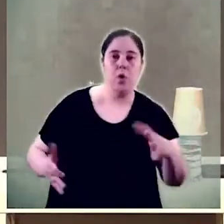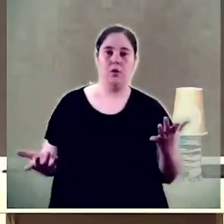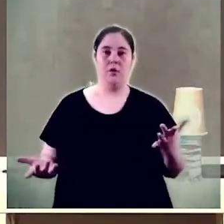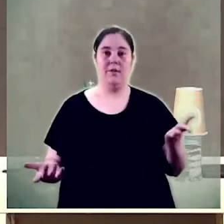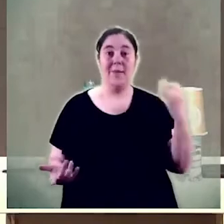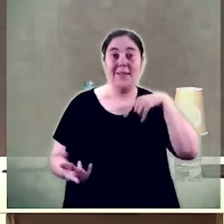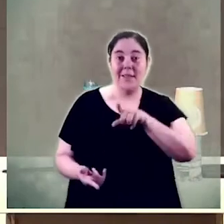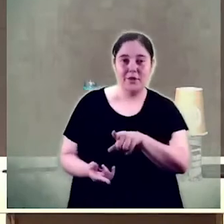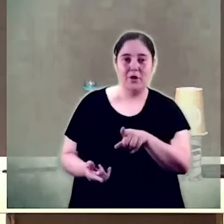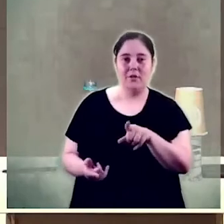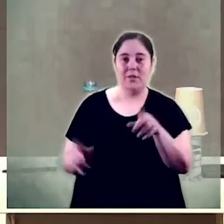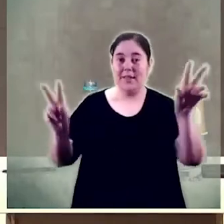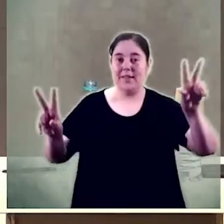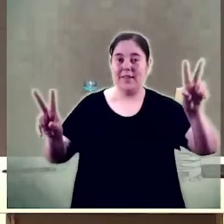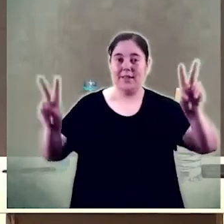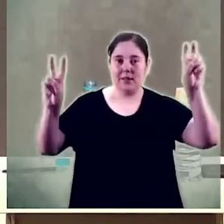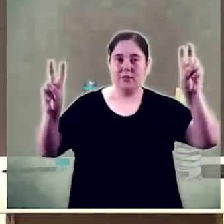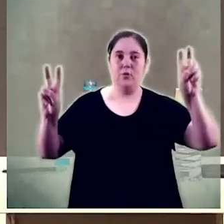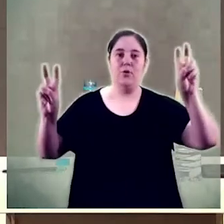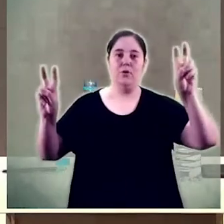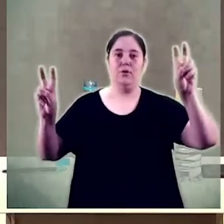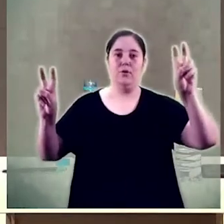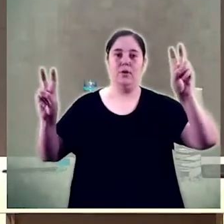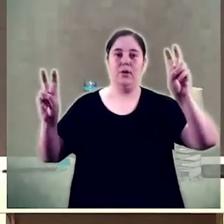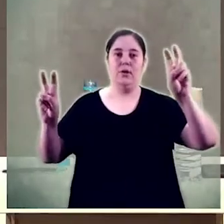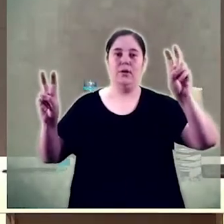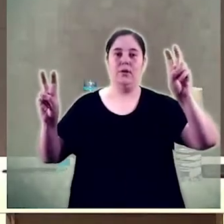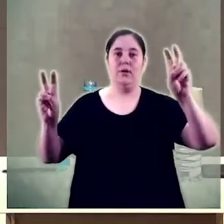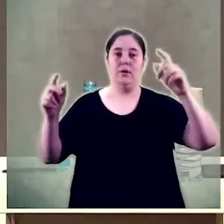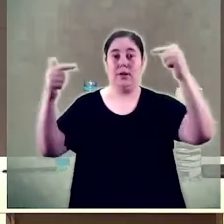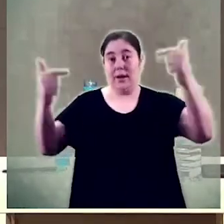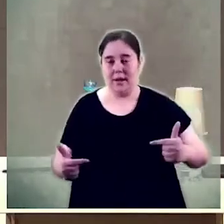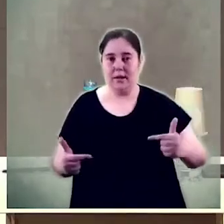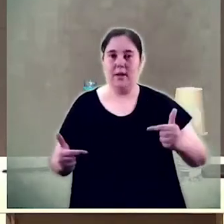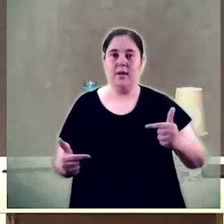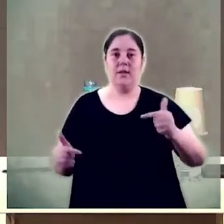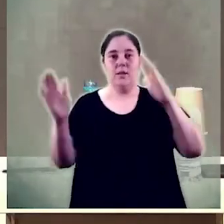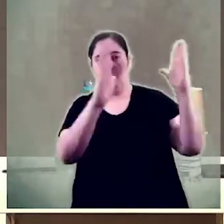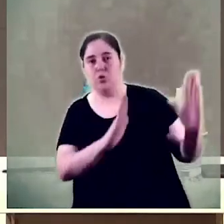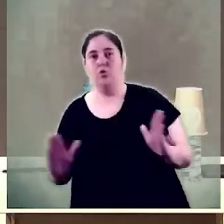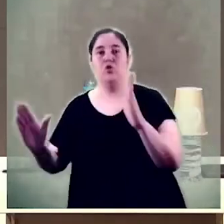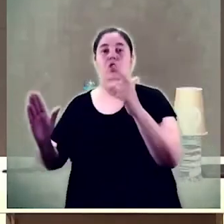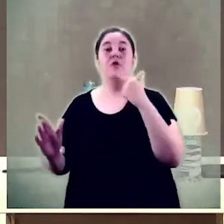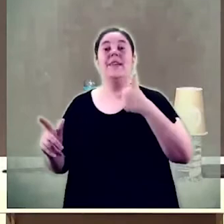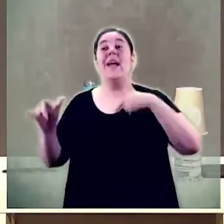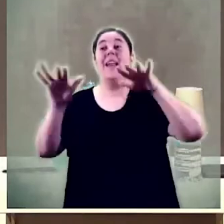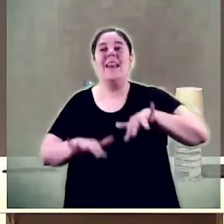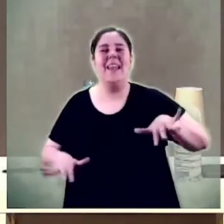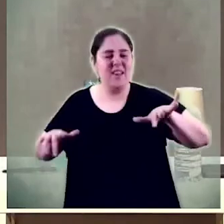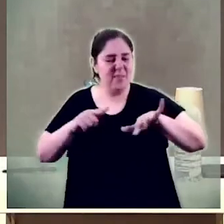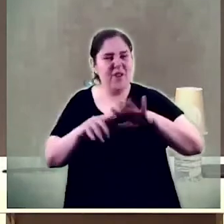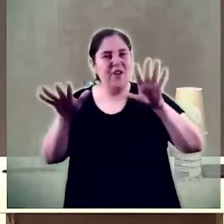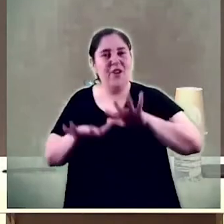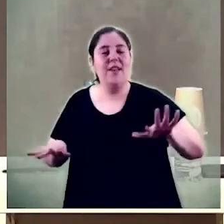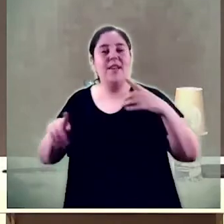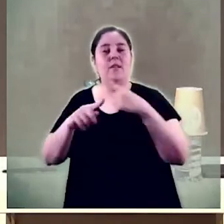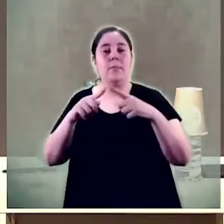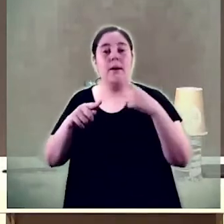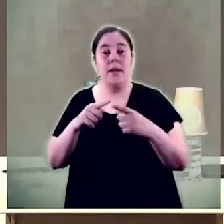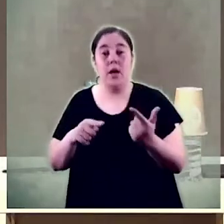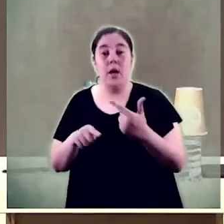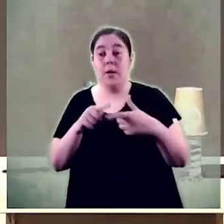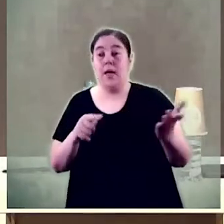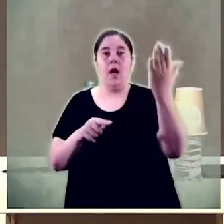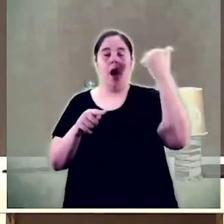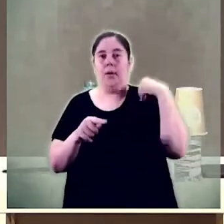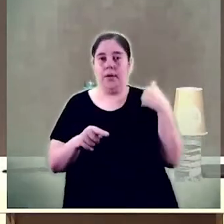aquest títol i aquesta promoció valenta i dic valenta perquè era una cosa